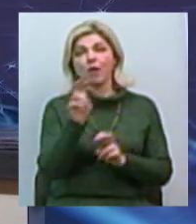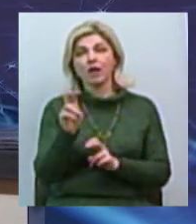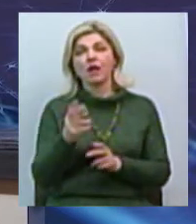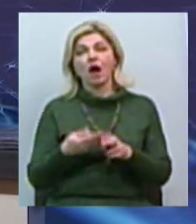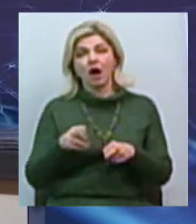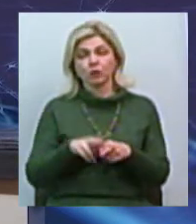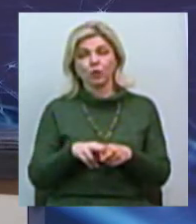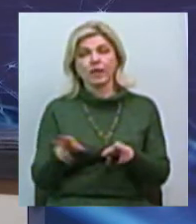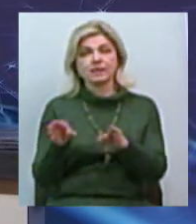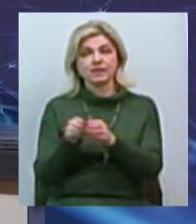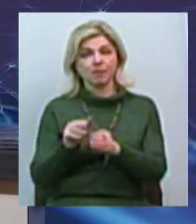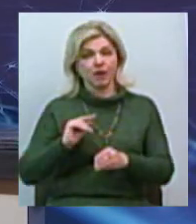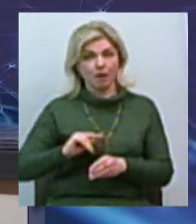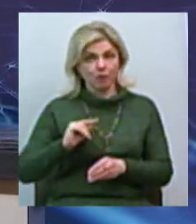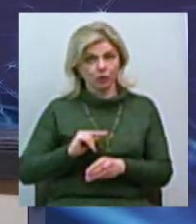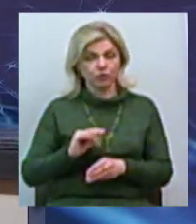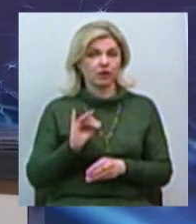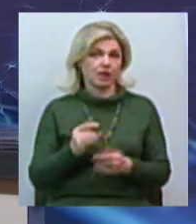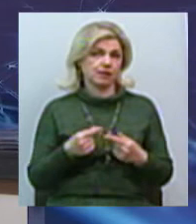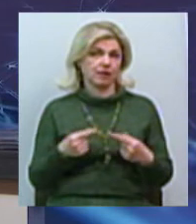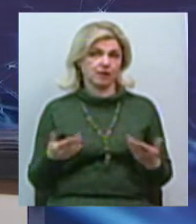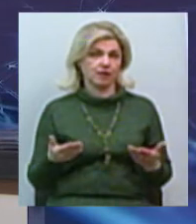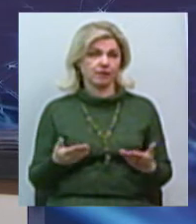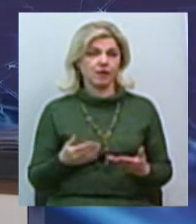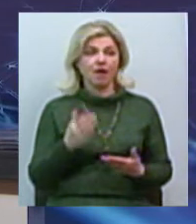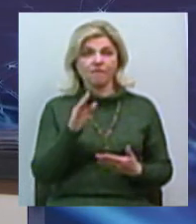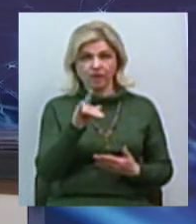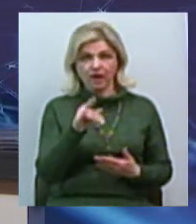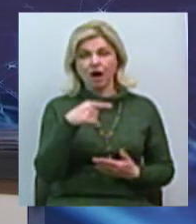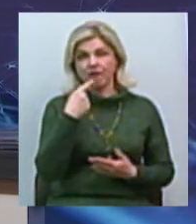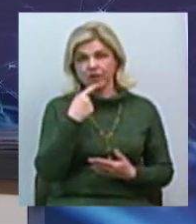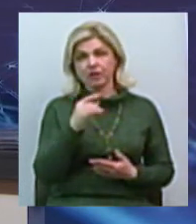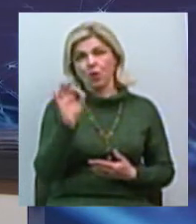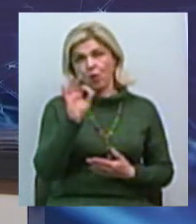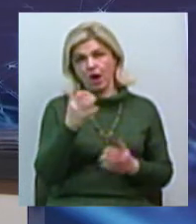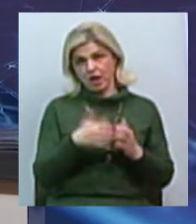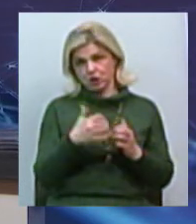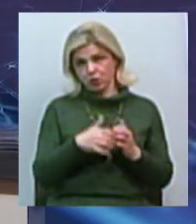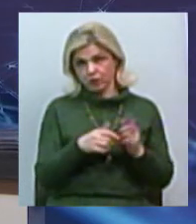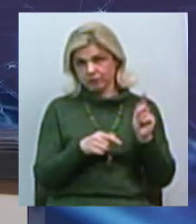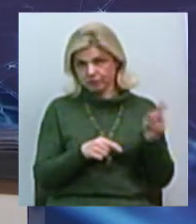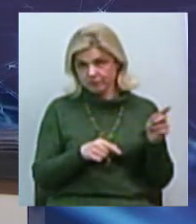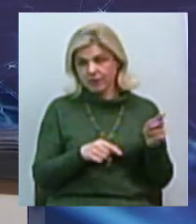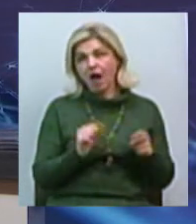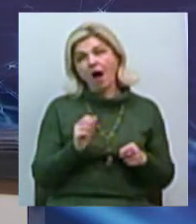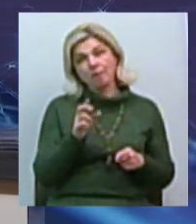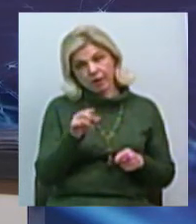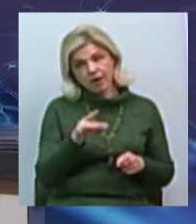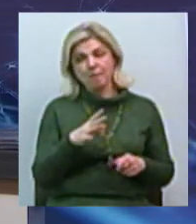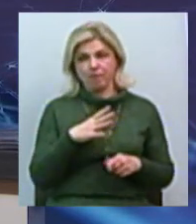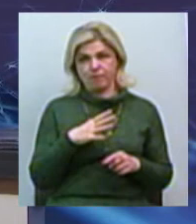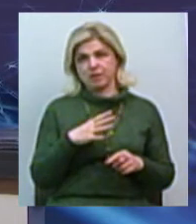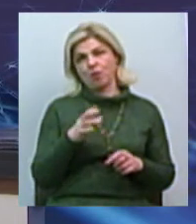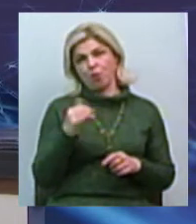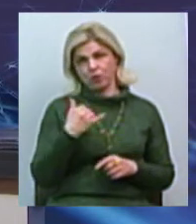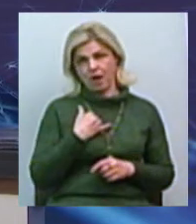працюють, співпрацюють і так далі. Тут на курсі ви про Херсон говорите. Це могло бути у нас. Причем, вже фактично.